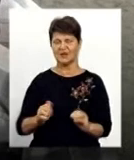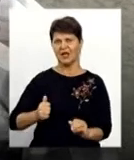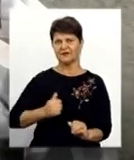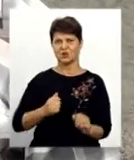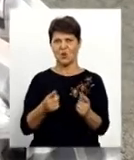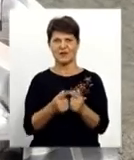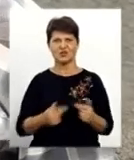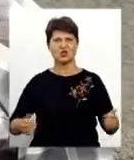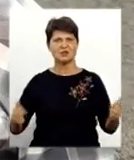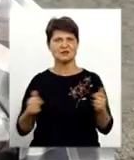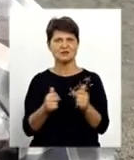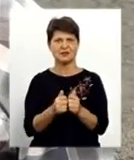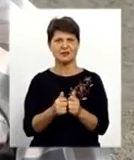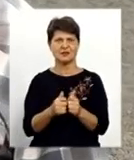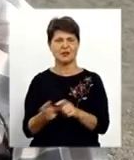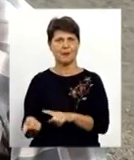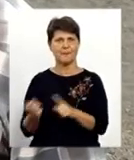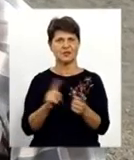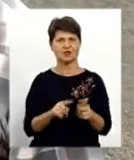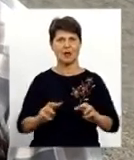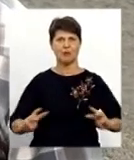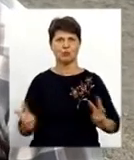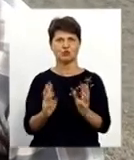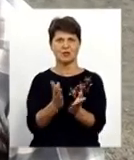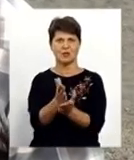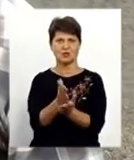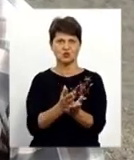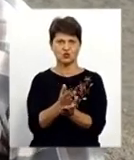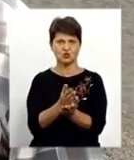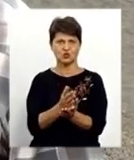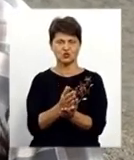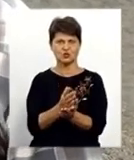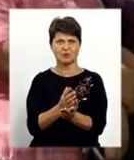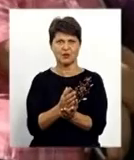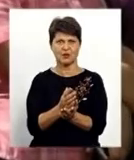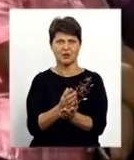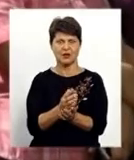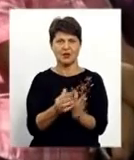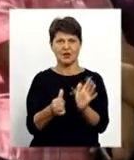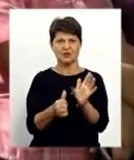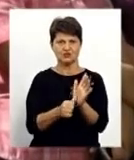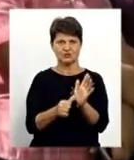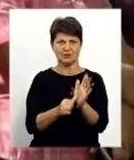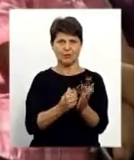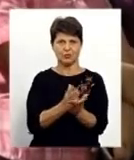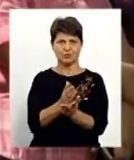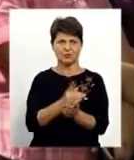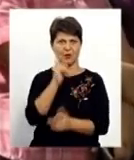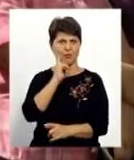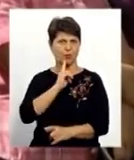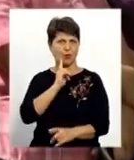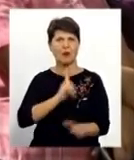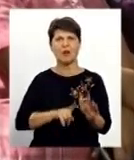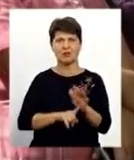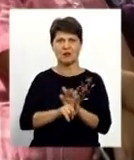частини, він перейшов в пожежну службу і служив при військовій частині пожежником, поки не почалася